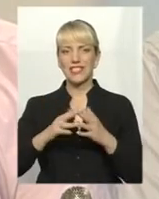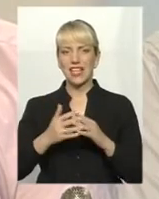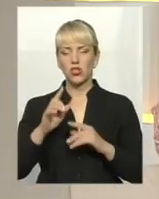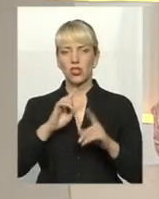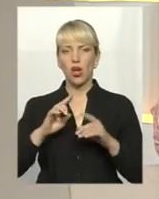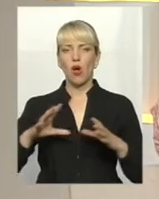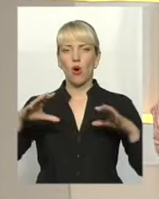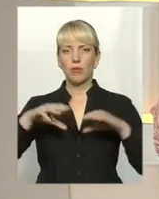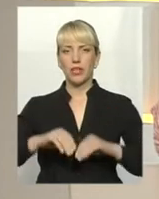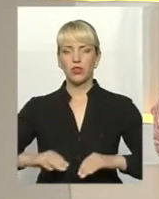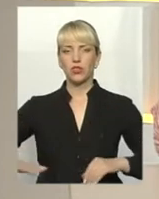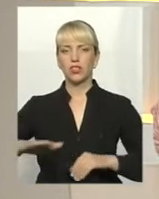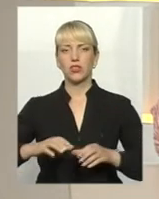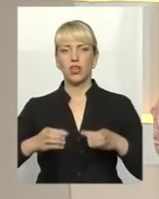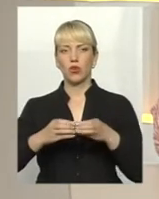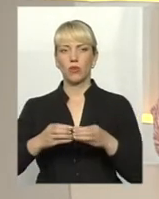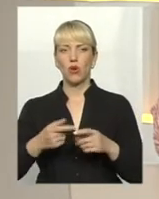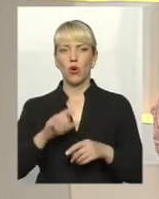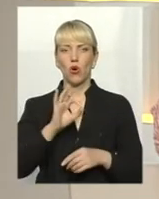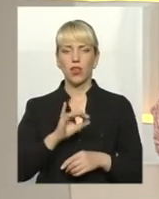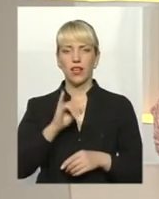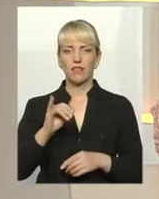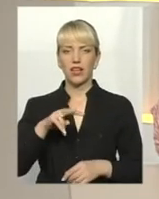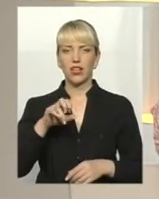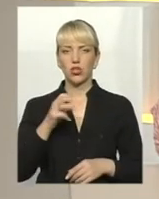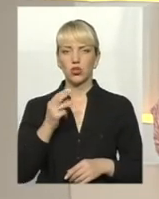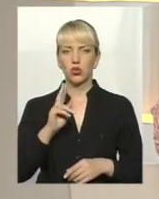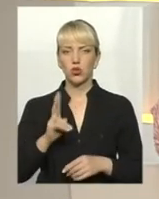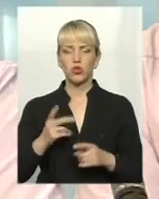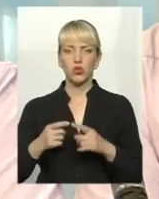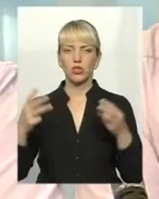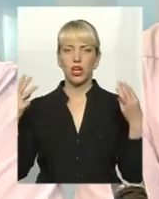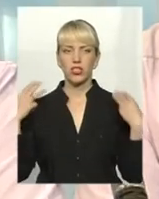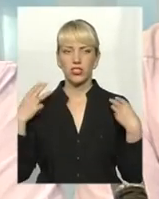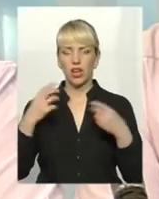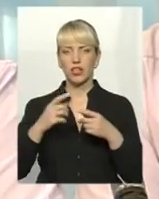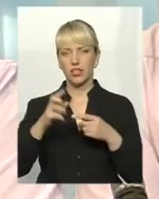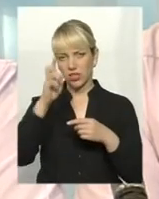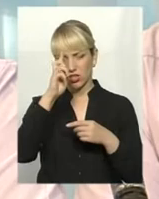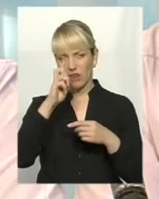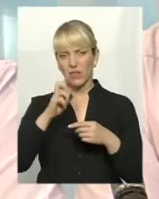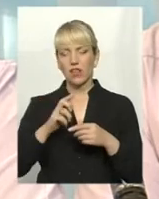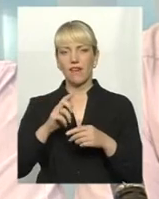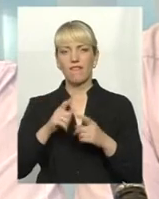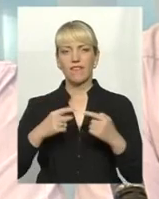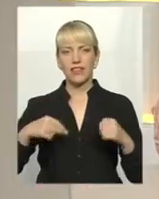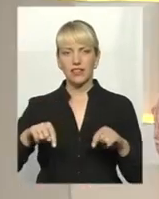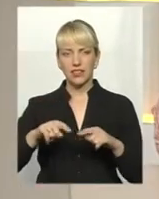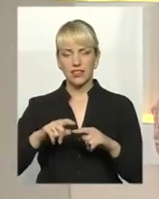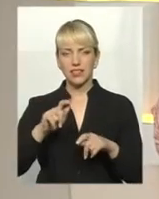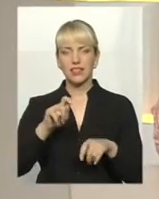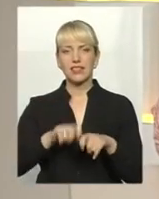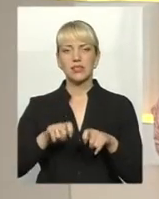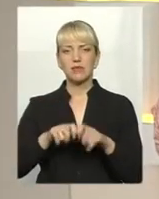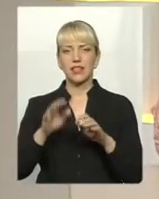'єднаної територіальної громади. Олег Іванович Ліщук, начальник відділу Державної екологічної інспекції у Хмельницькій області. Та